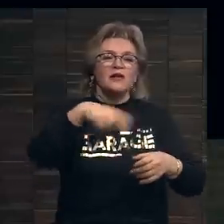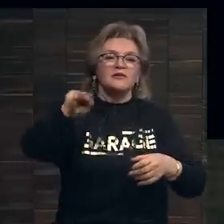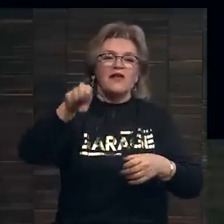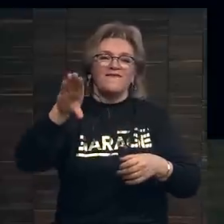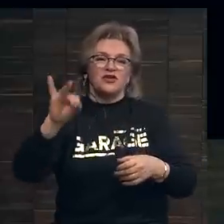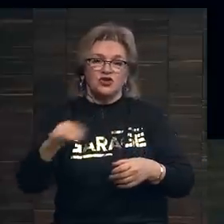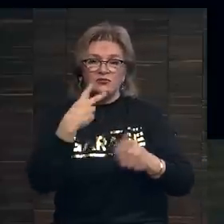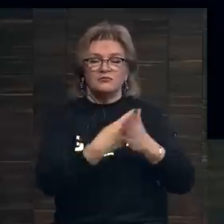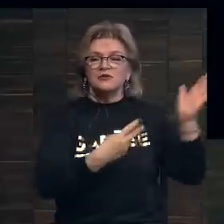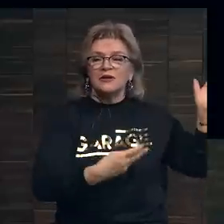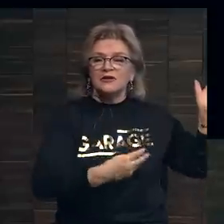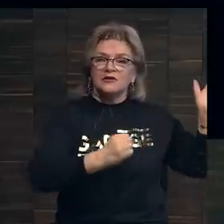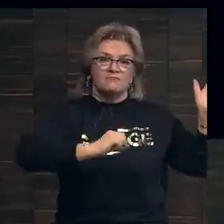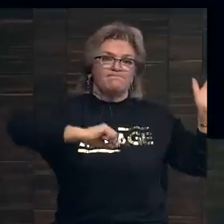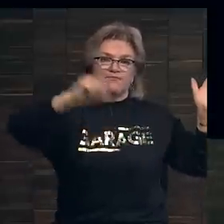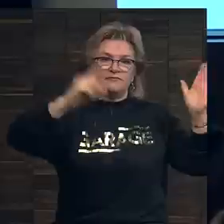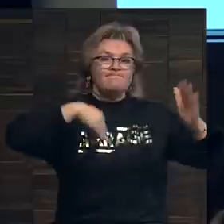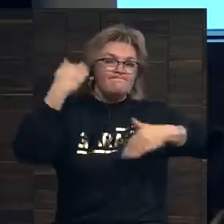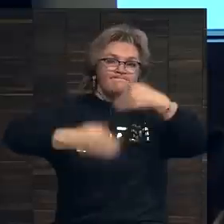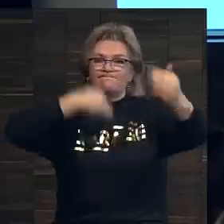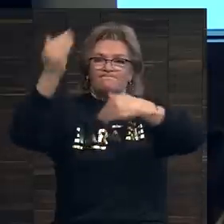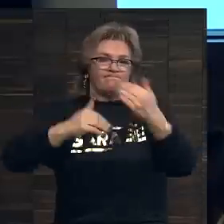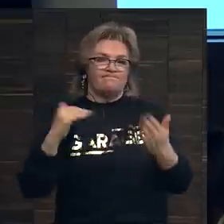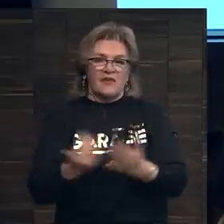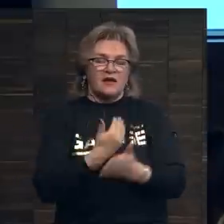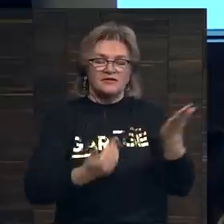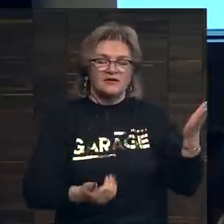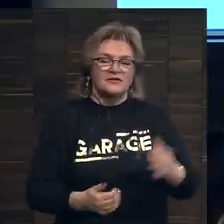Винчи. Вот посмотрите, насколько высоки темпы роста оказались.